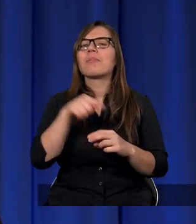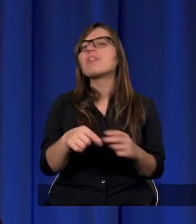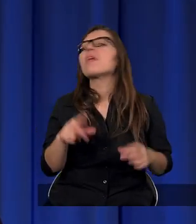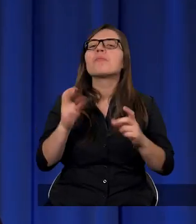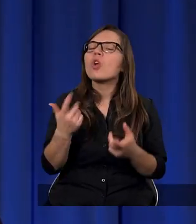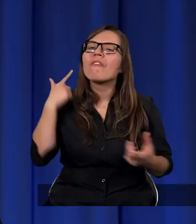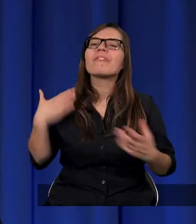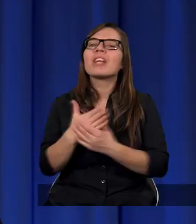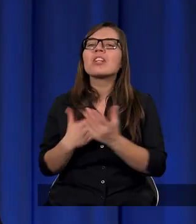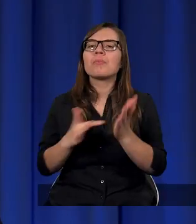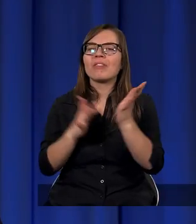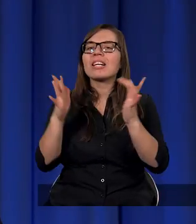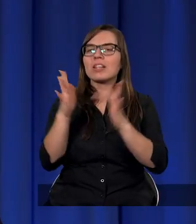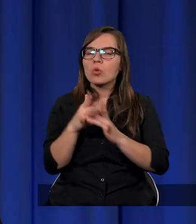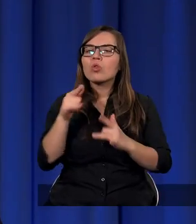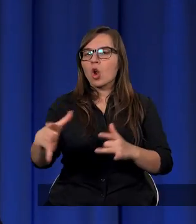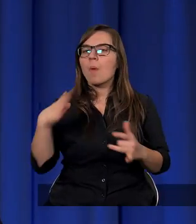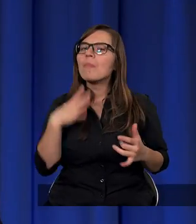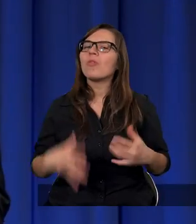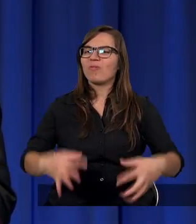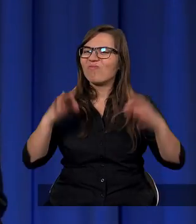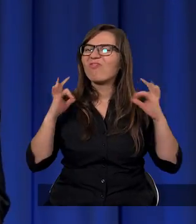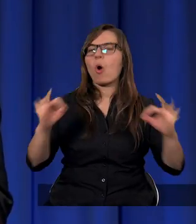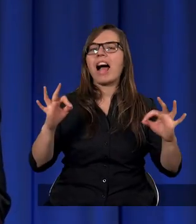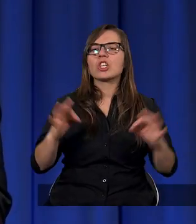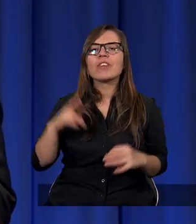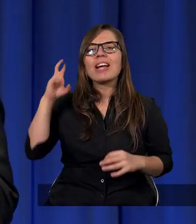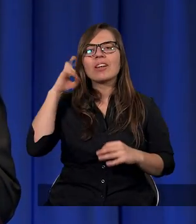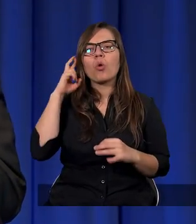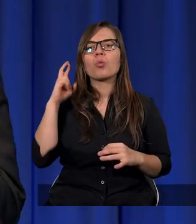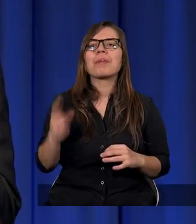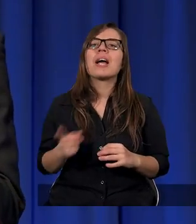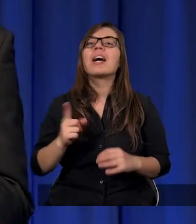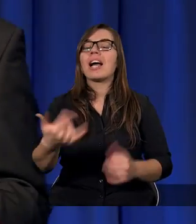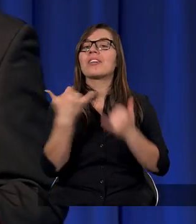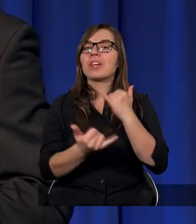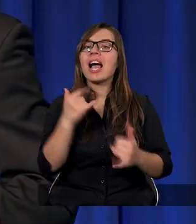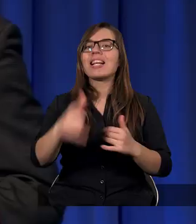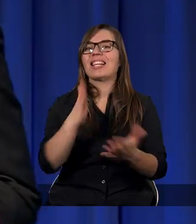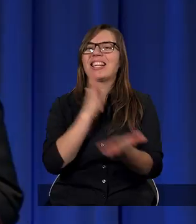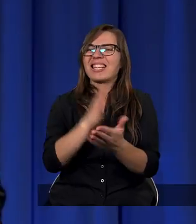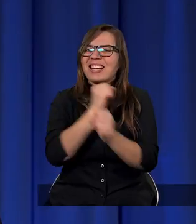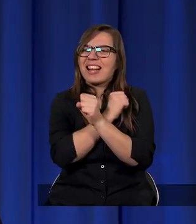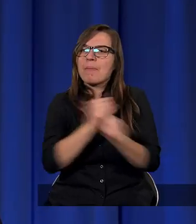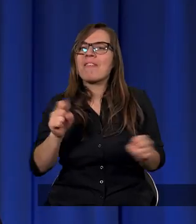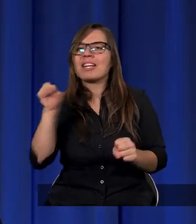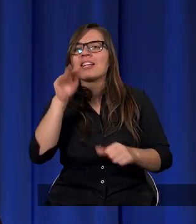wierzono w Chrystusa do tej pory, czy to było właściwe zrozumienie. Bo jeżeli tylko zbawienie z łaski,